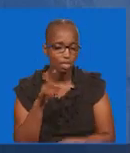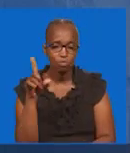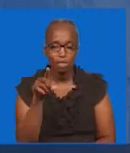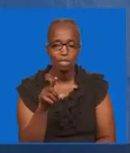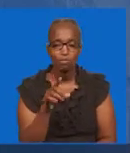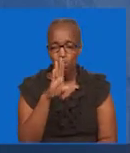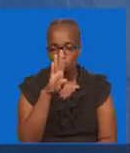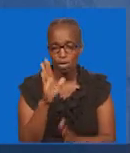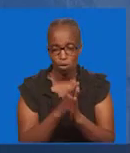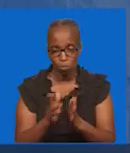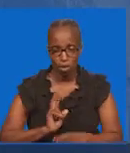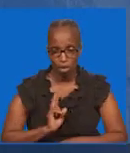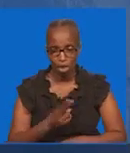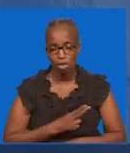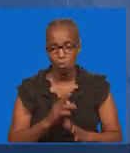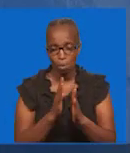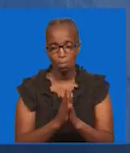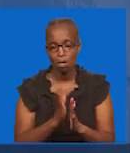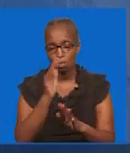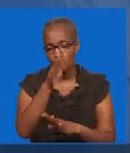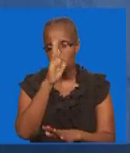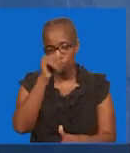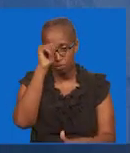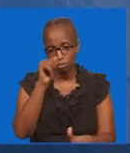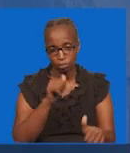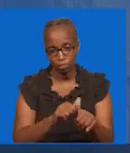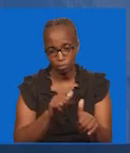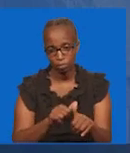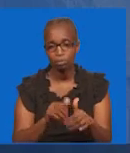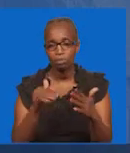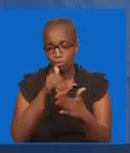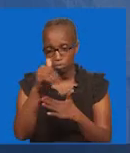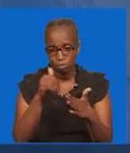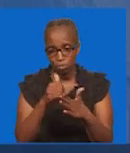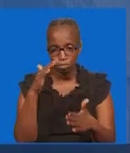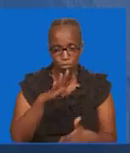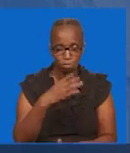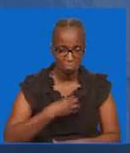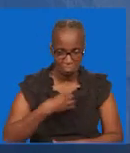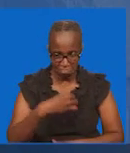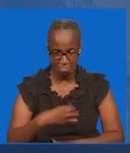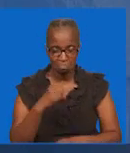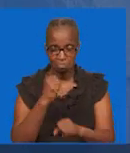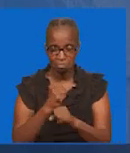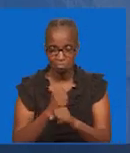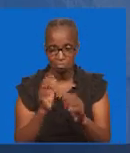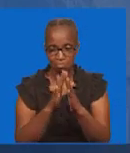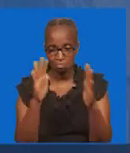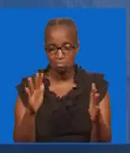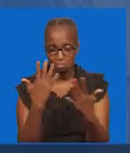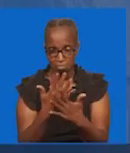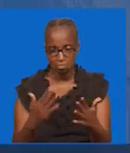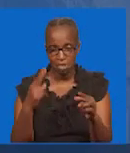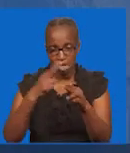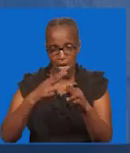Wakubariki Mungu Wakuhoneme Mayake Na Mungu Wakaweze Kukumbuka Maambi Yako Na Wakaweze Na Kukutendea Nimekua